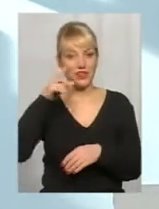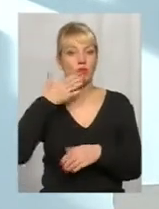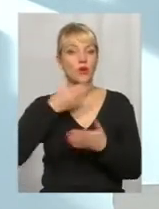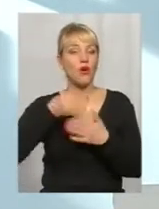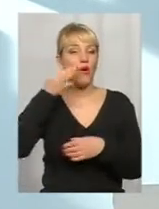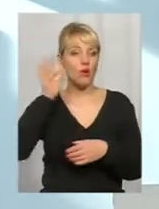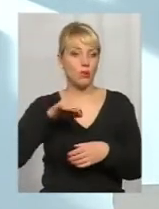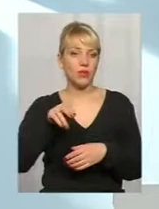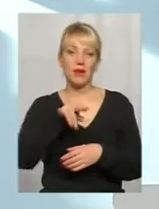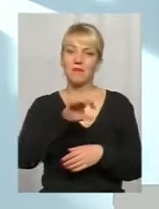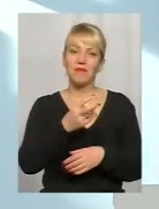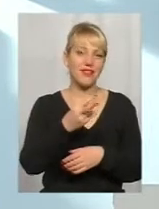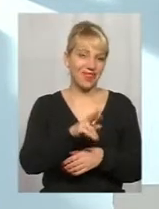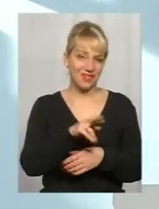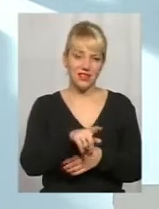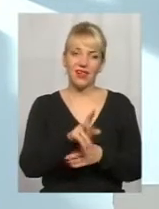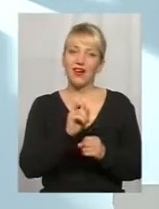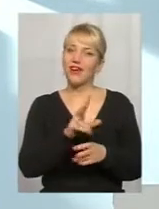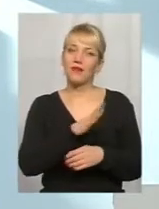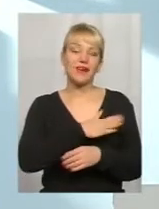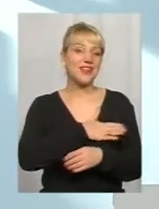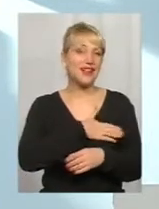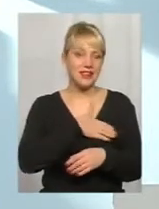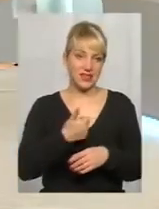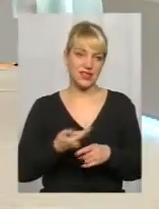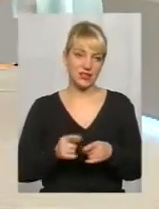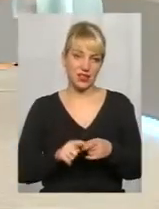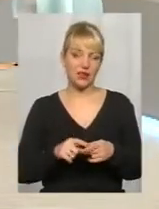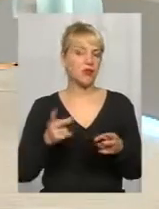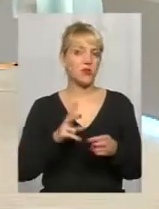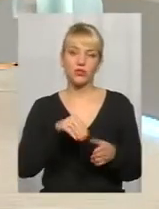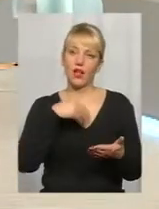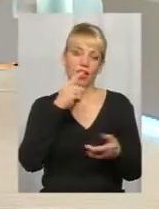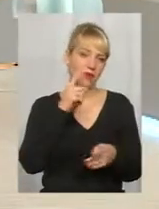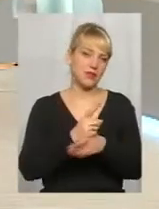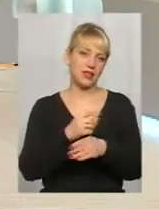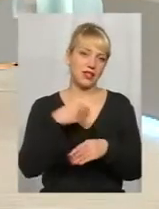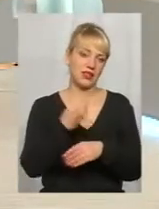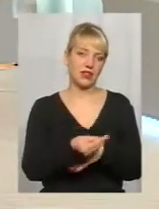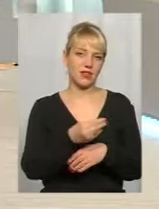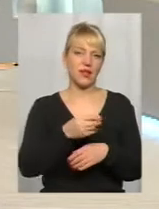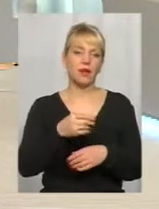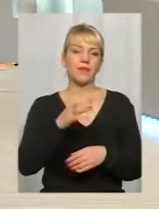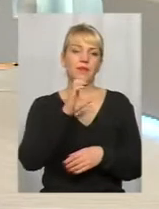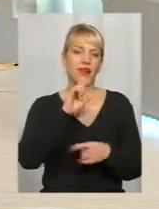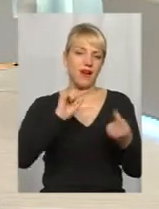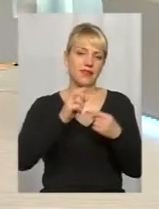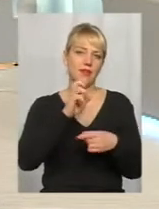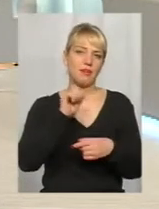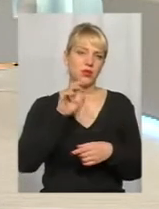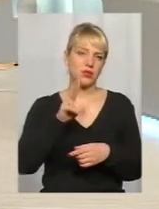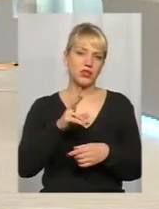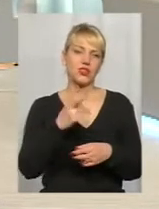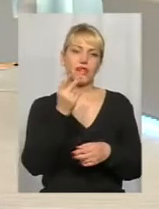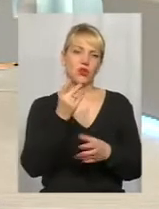Петеньке, як би там не хотілося вот этого избежати, але треба назначити антибиотики буквально со 2-го дня у РВІ. тому що ще не